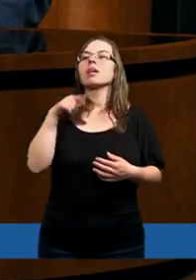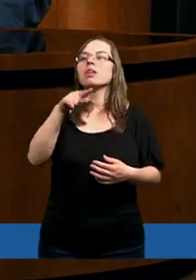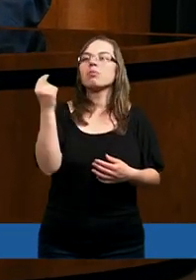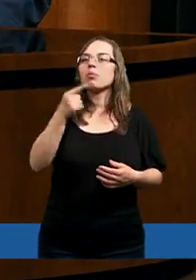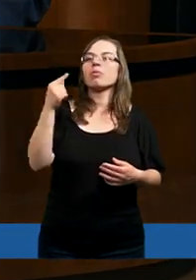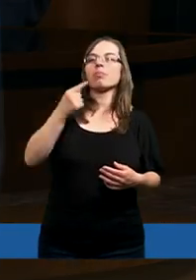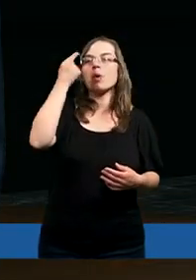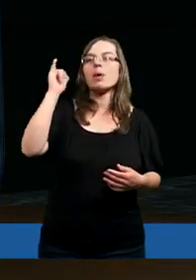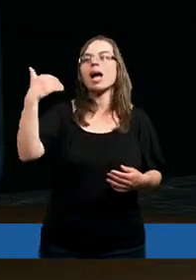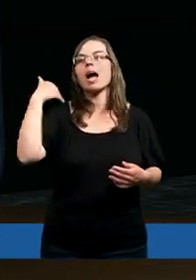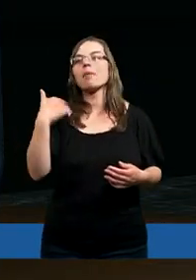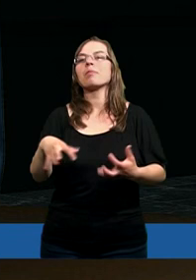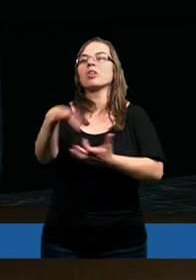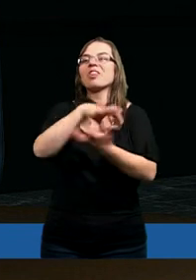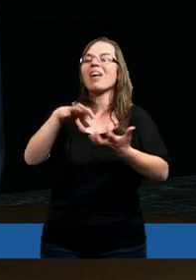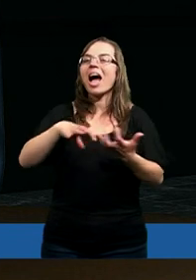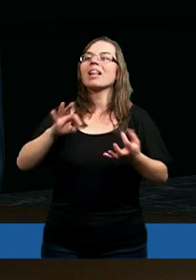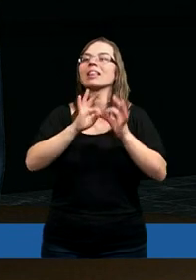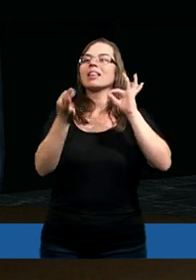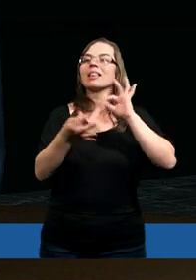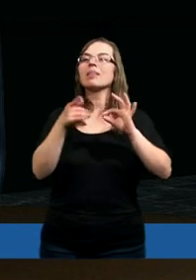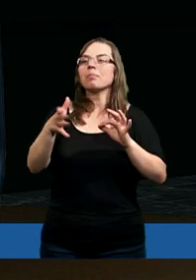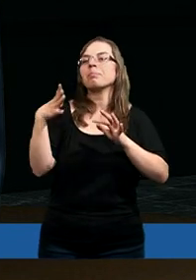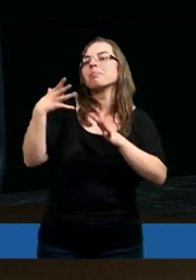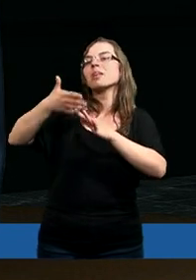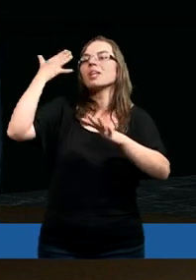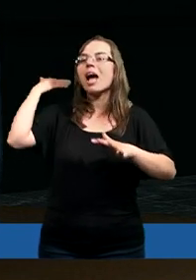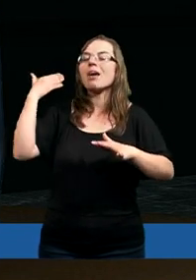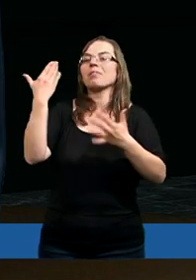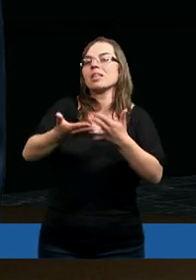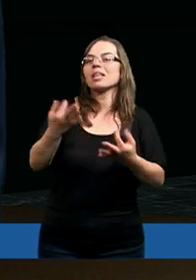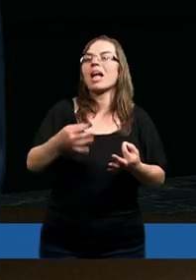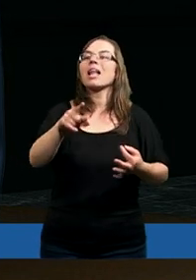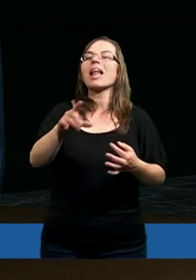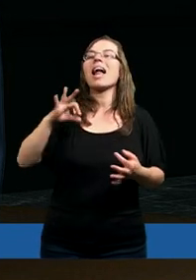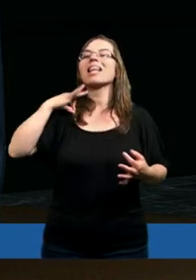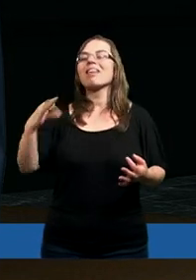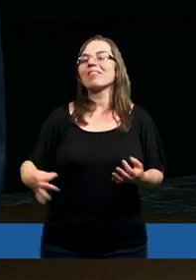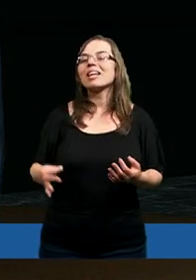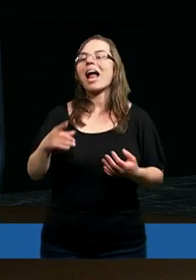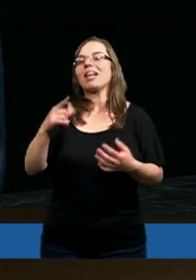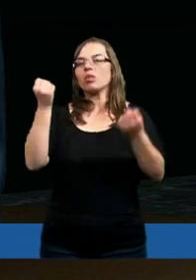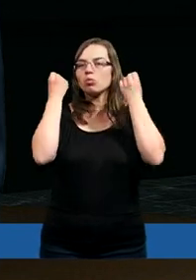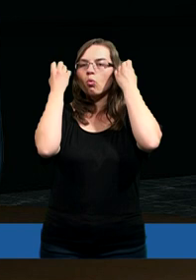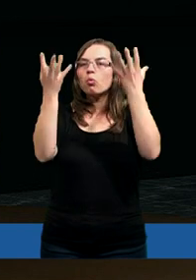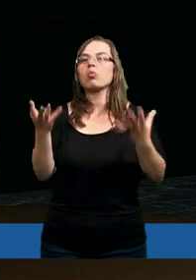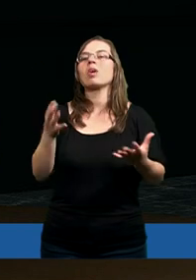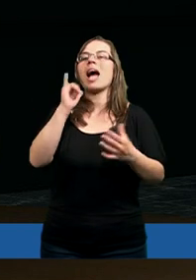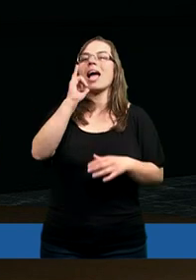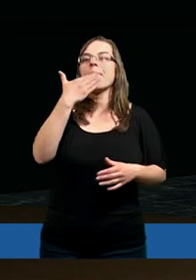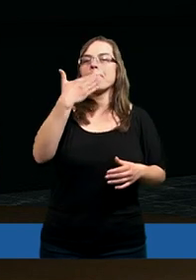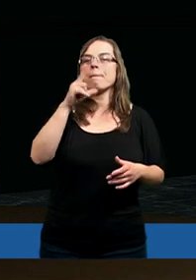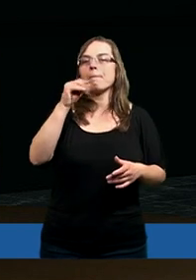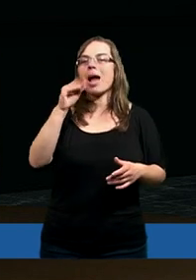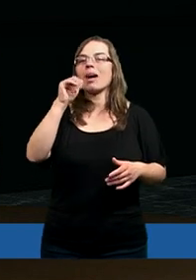wspomnieć, jaki był świat, ta cywilizacja, kultura Imperium